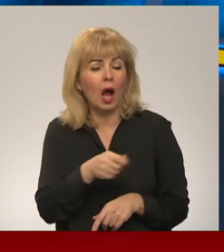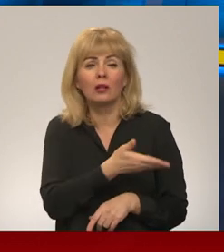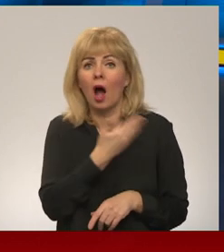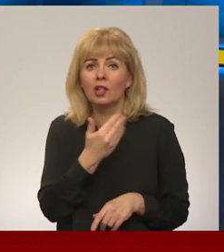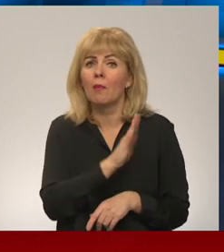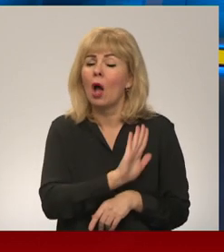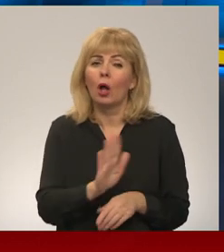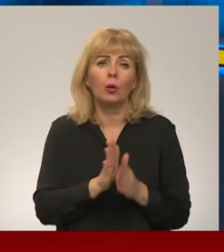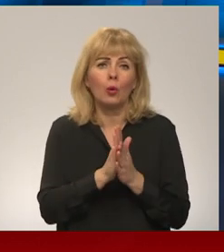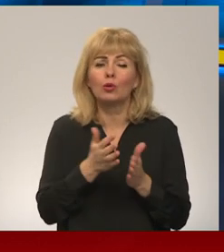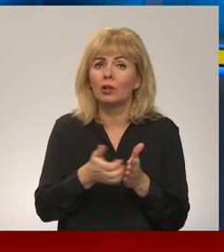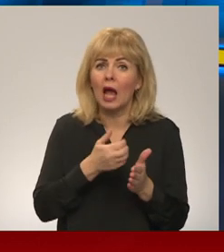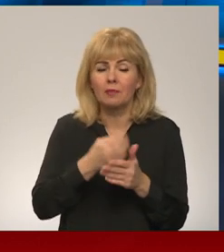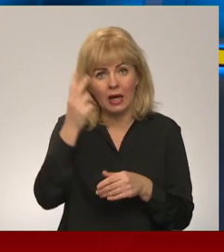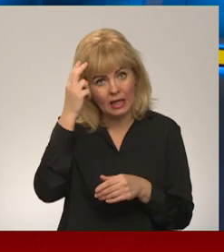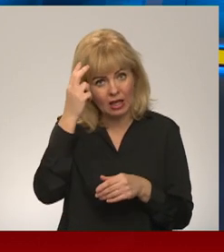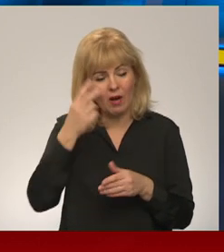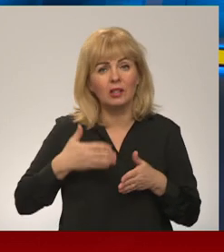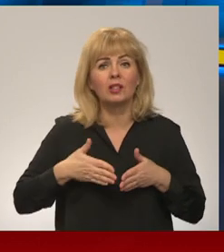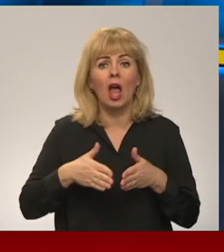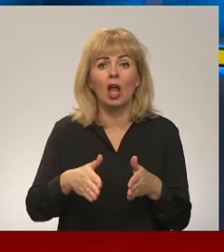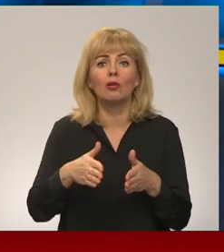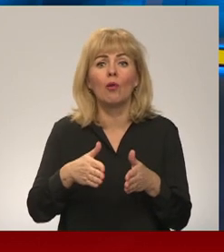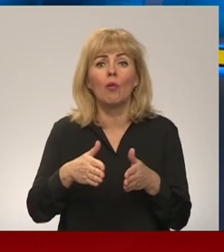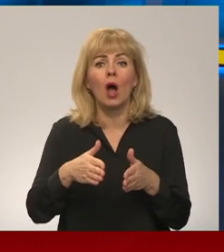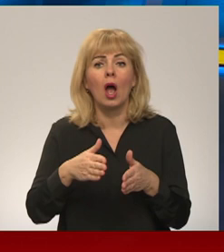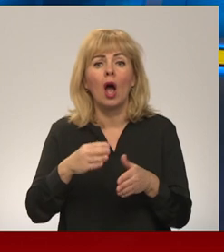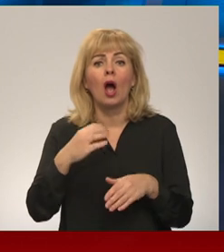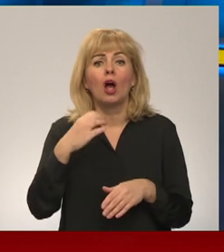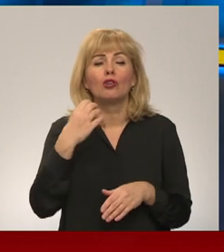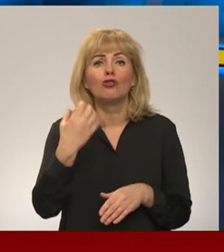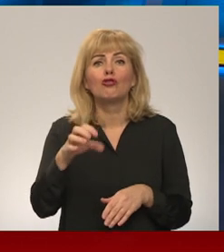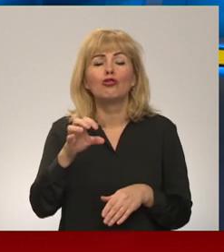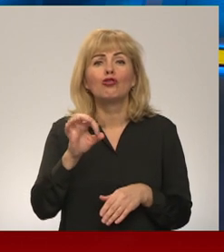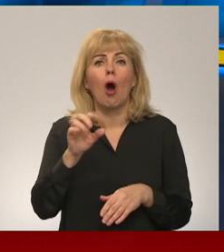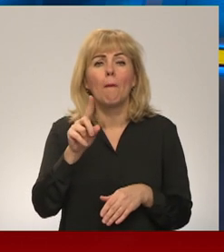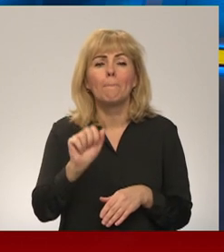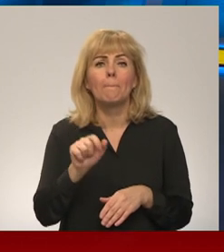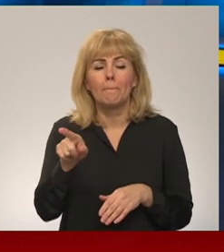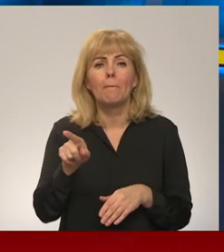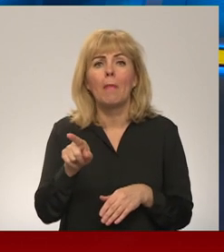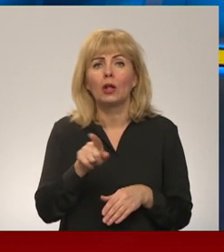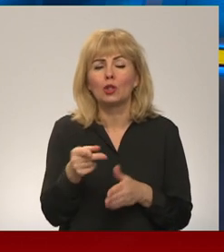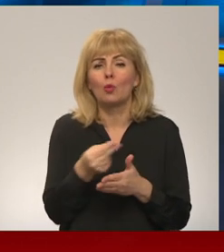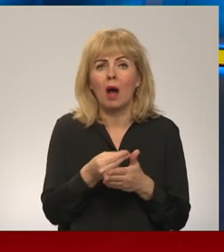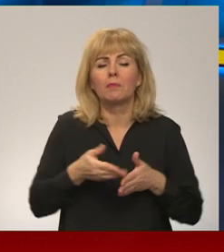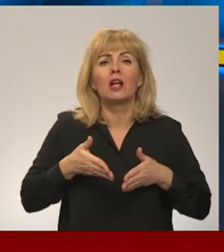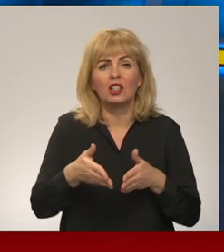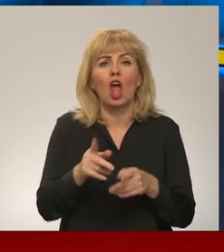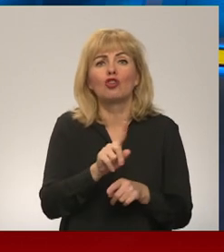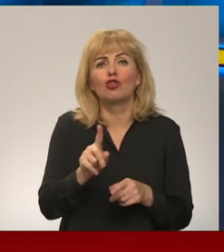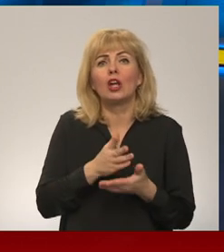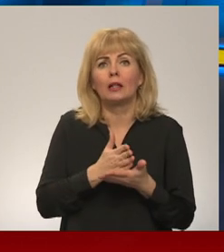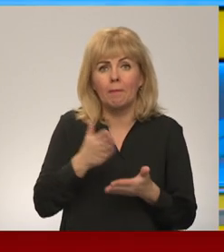neizmantot ceļu Kieva čelpa. Ceļš, kas šobrīd atziņam redzot, ir bīstams? Jā,